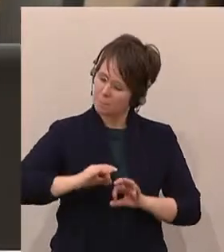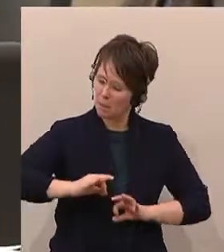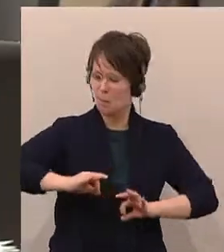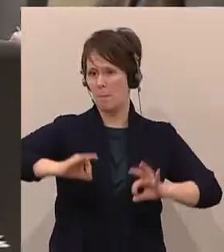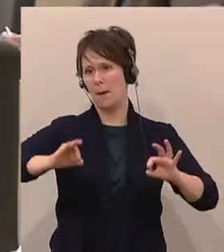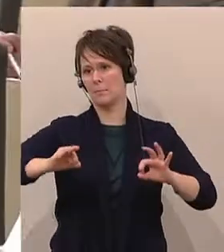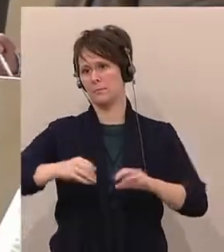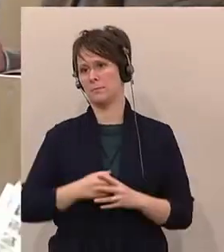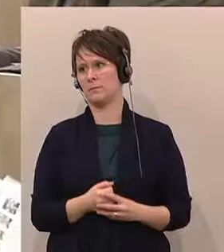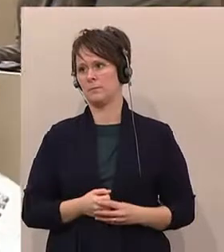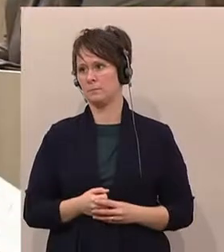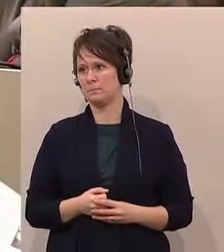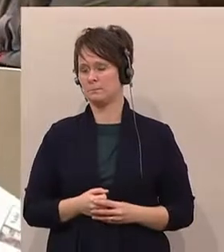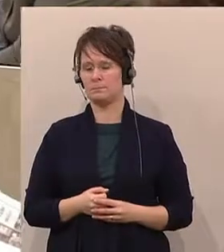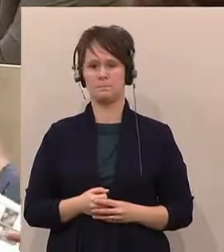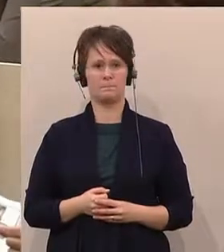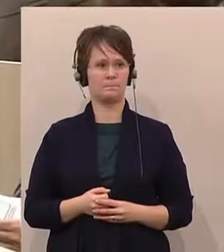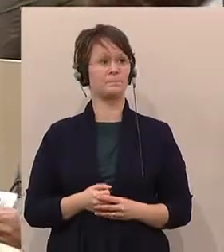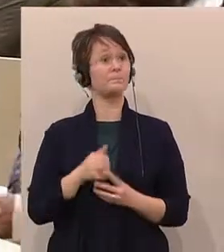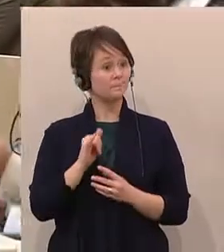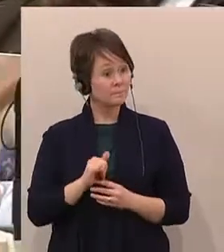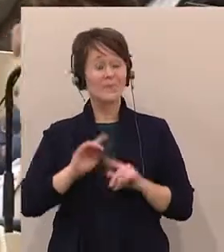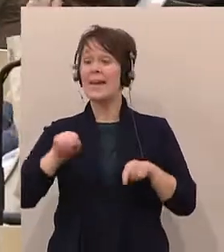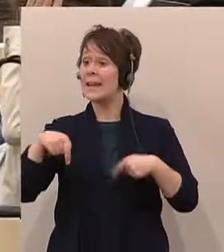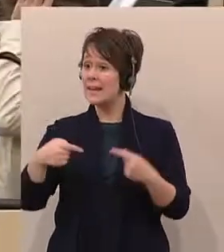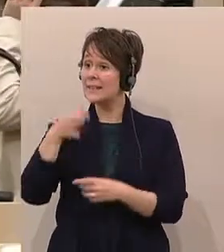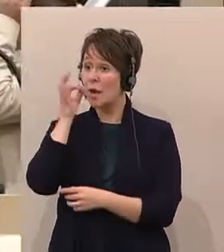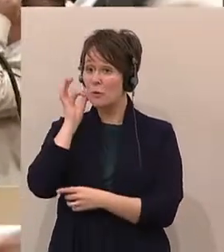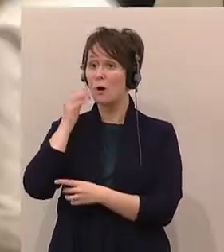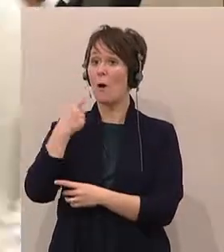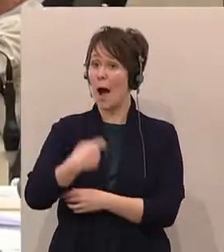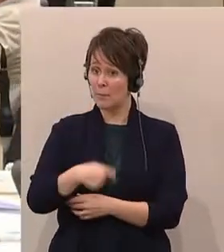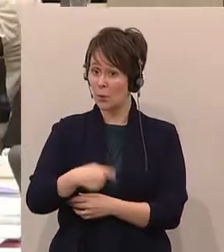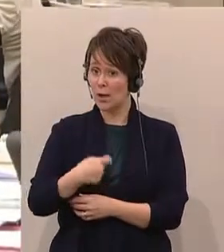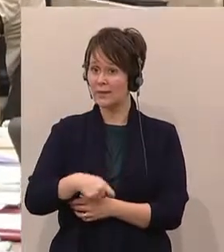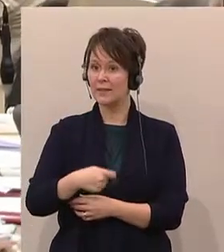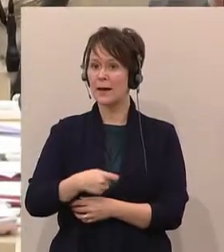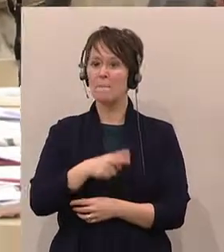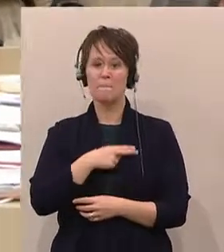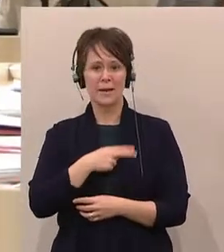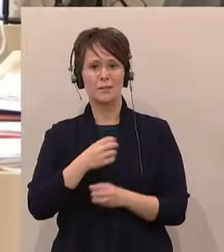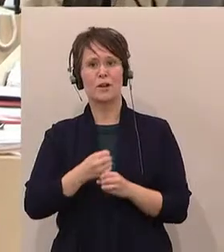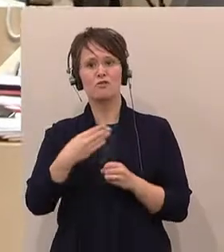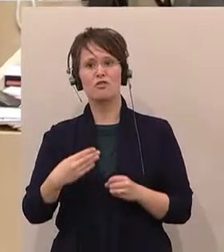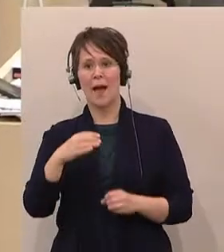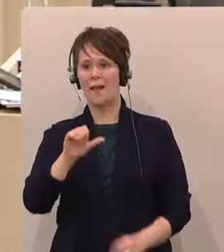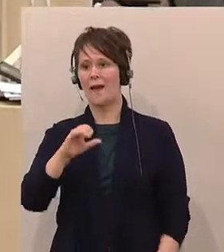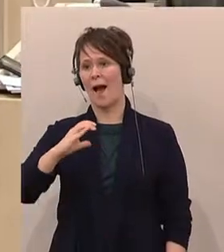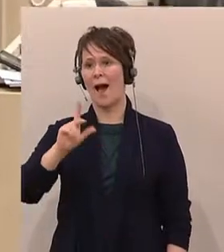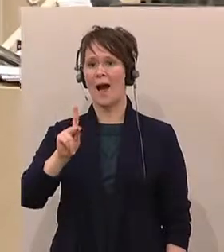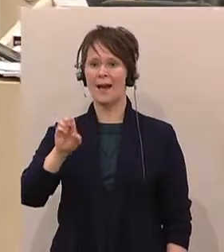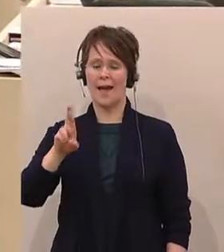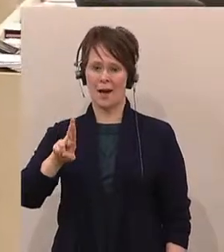Mit der Unterhaltsgarantie sollen jene abgesichert werden, die derzeit gar nichts bekommen, betont SPÖ-Familien-Sprecherin Angela